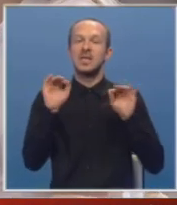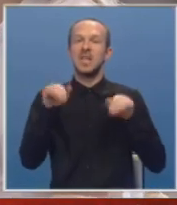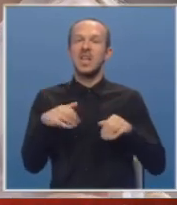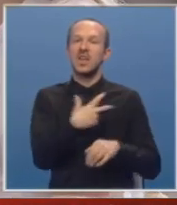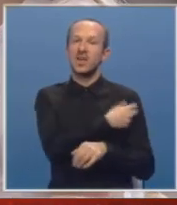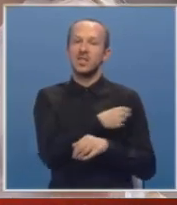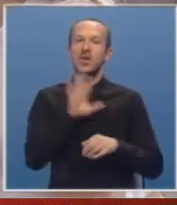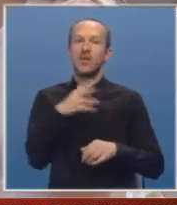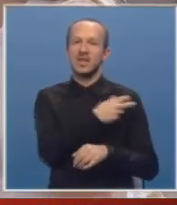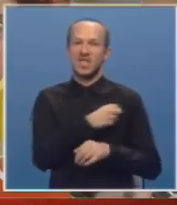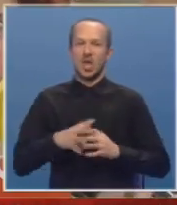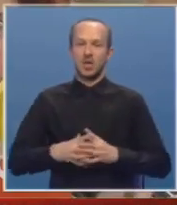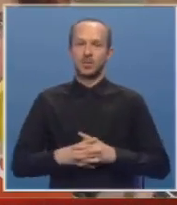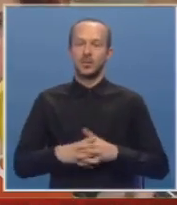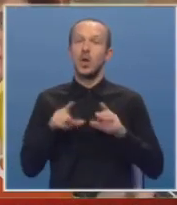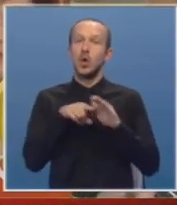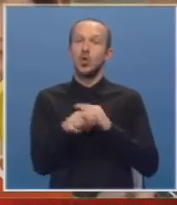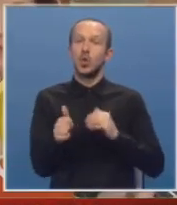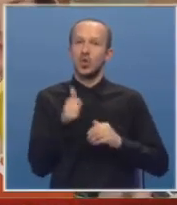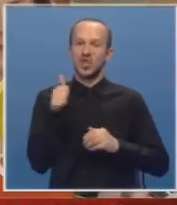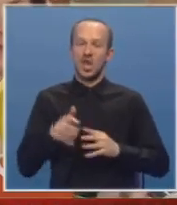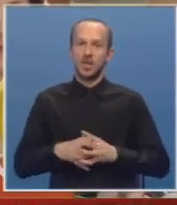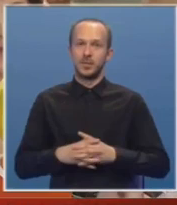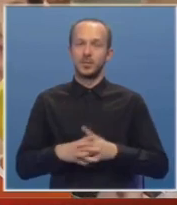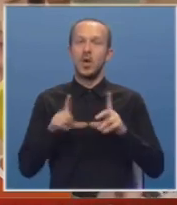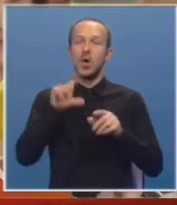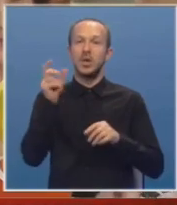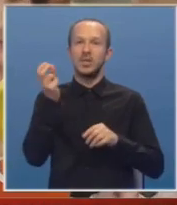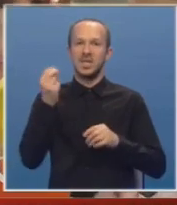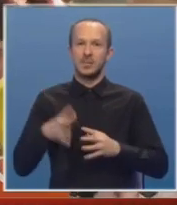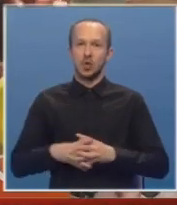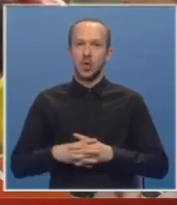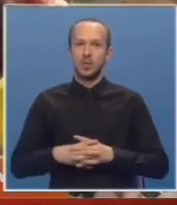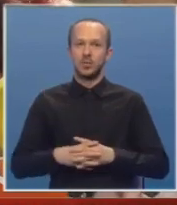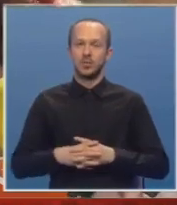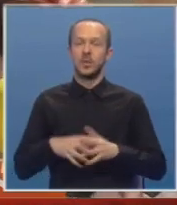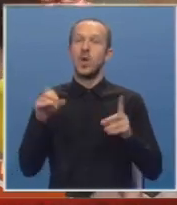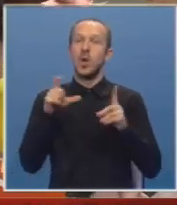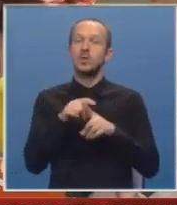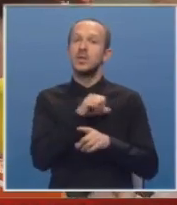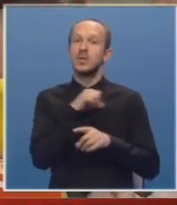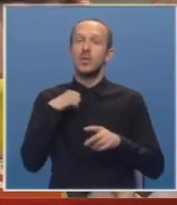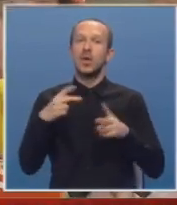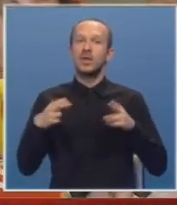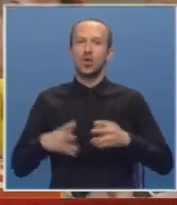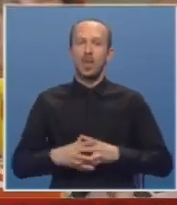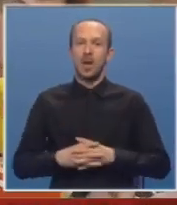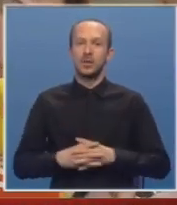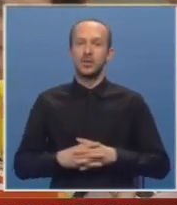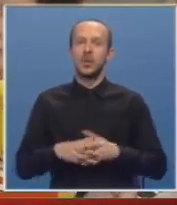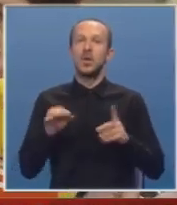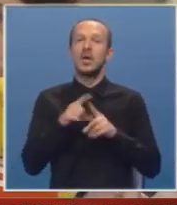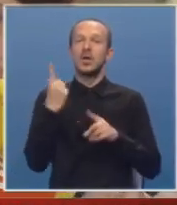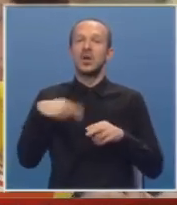.000 doza ove vakcine. U toku godine u Republici Srpskoj od samo karcinoma, od